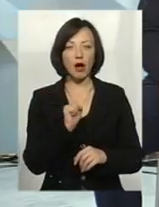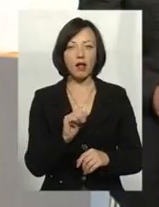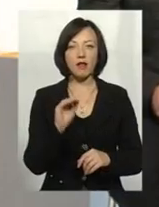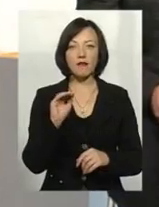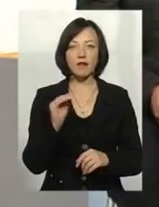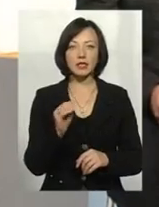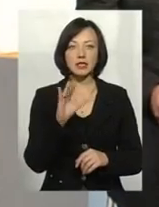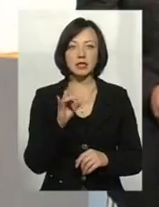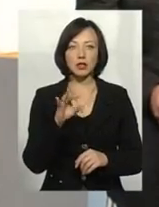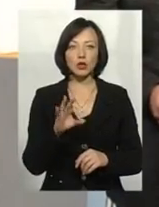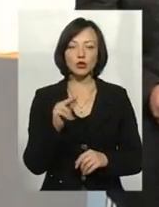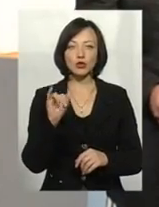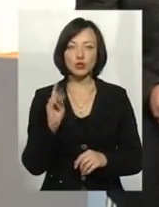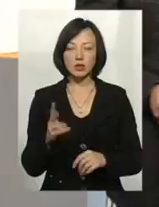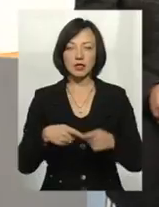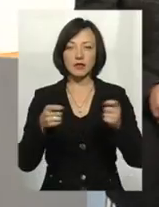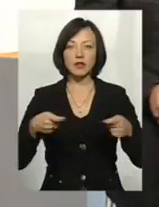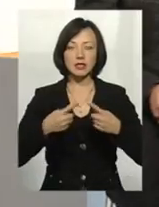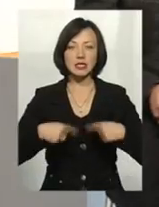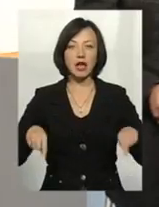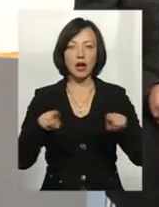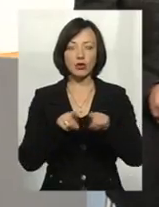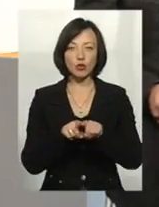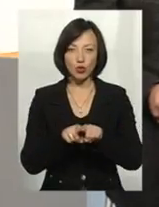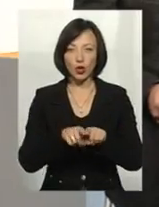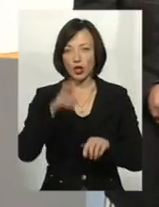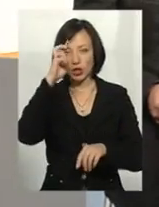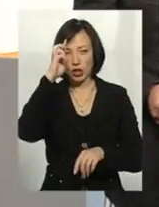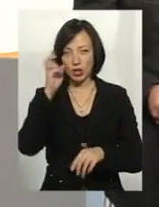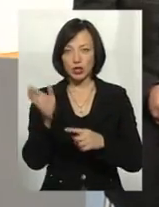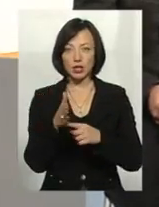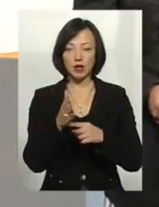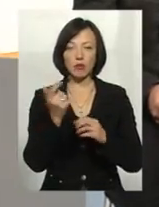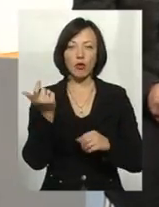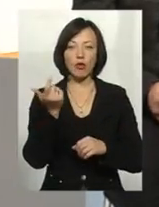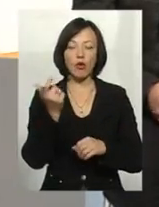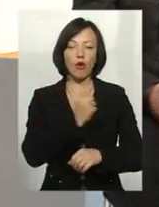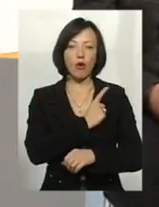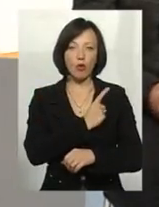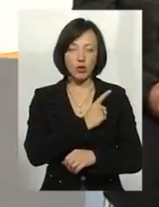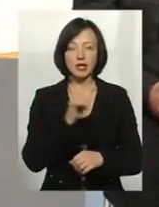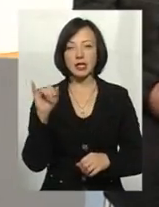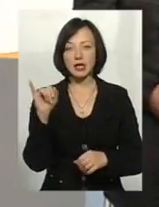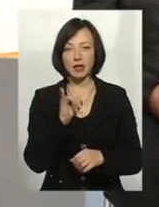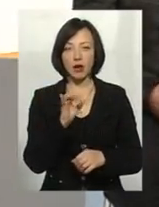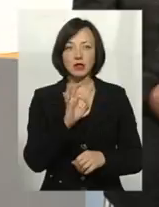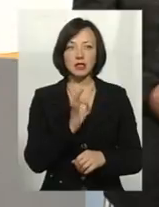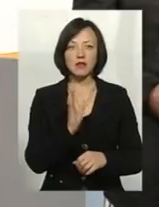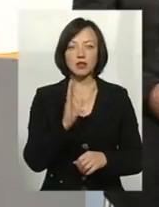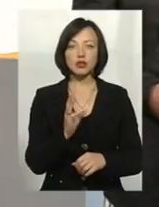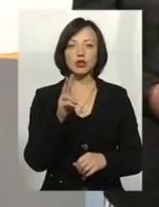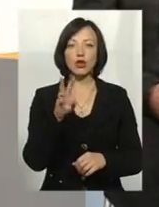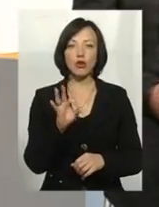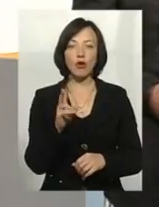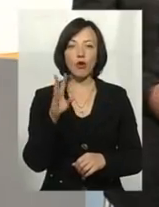Сиротчук, завідувач сектору іхтіології та регулювання рибайства Хмельницьк рибухорони. Та Олександр Васильович